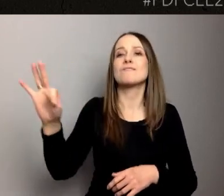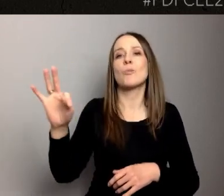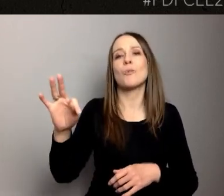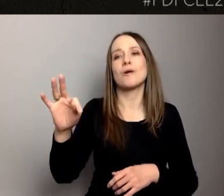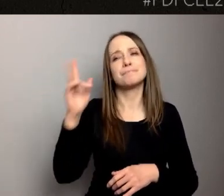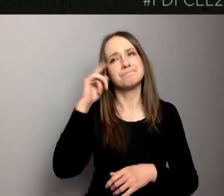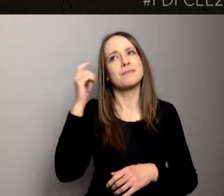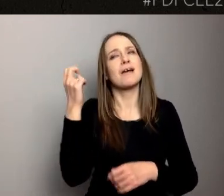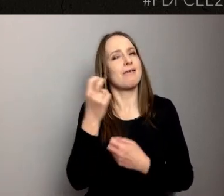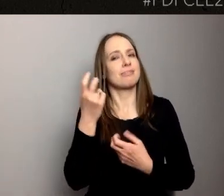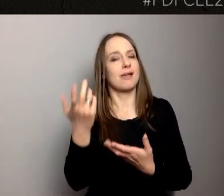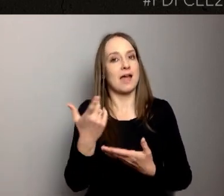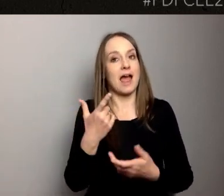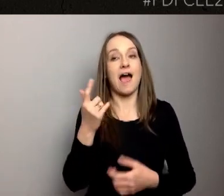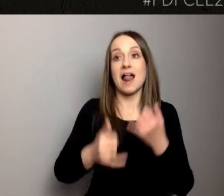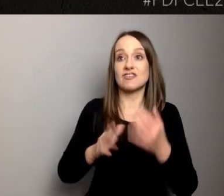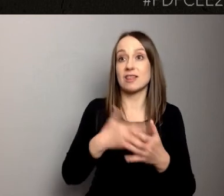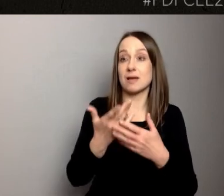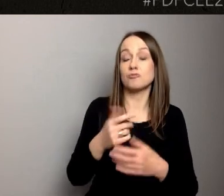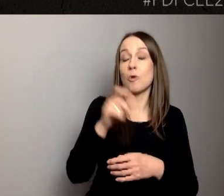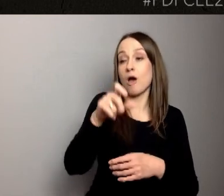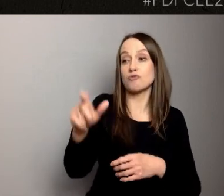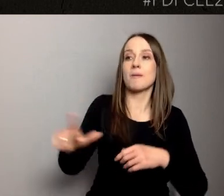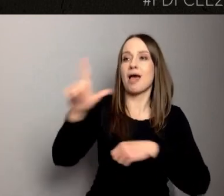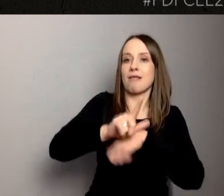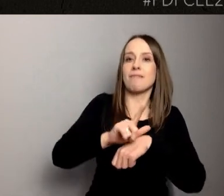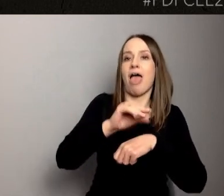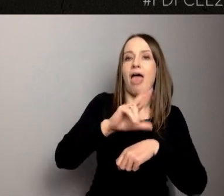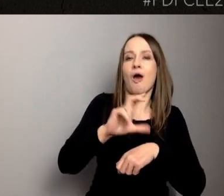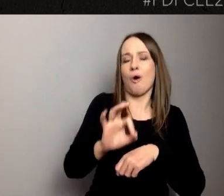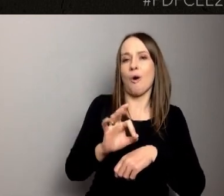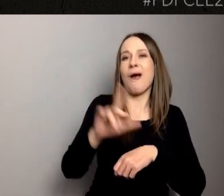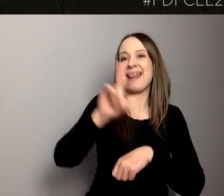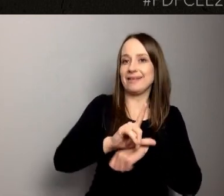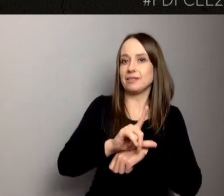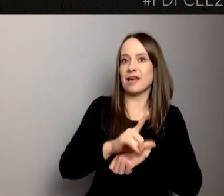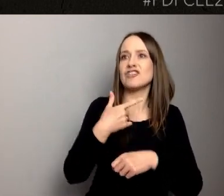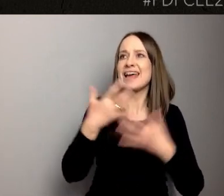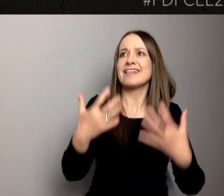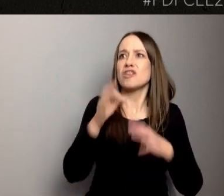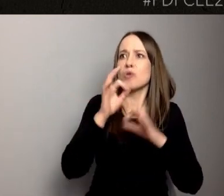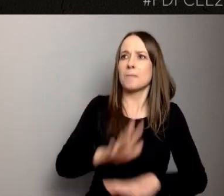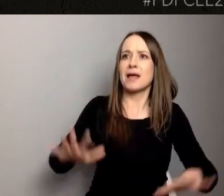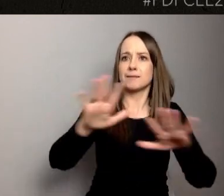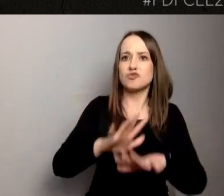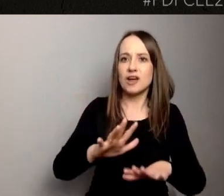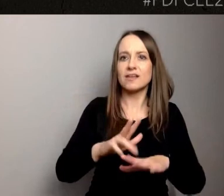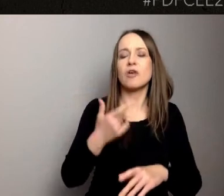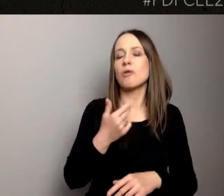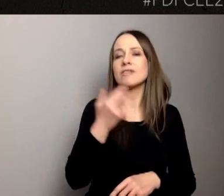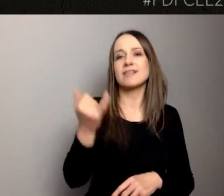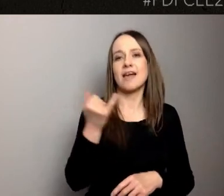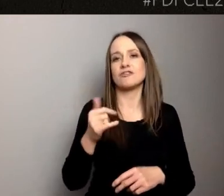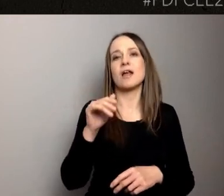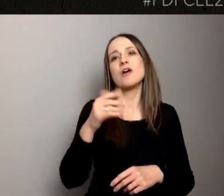ekoliderami albo liderami miejskimi, którzy po prostu chcą dobrej przestrzeni, to niekoniecznie widzą potrzebę interesować się